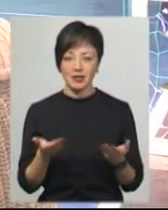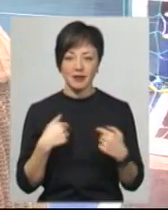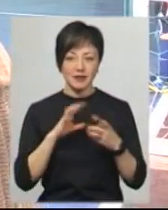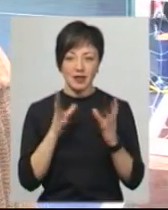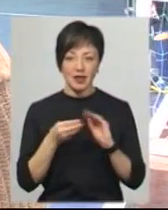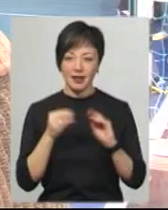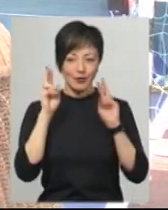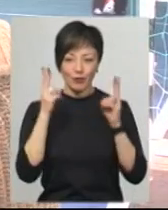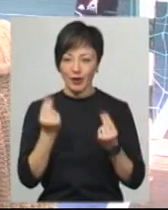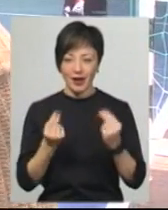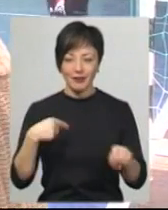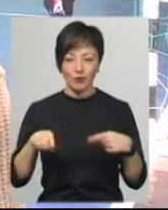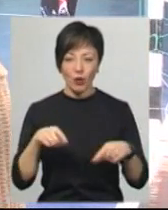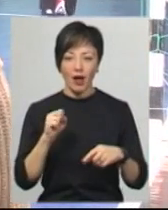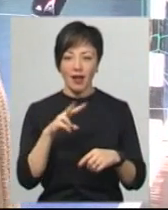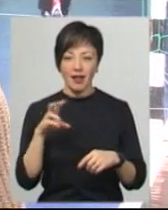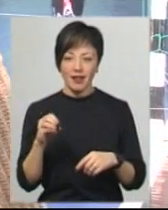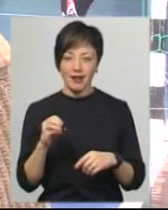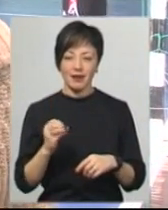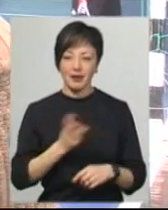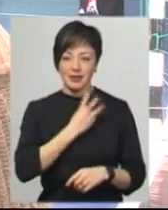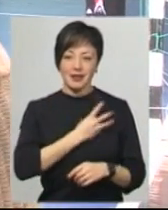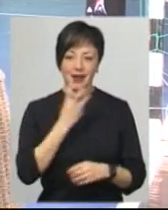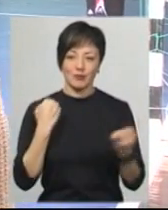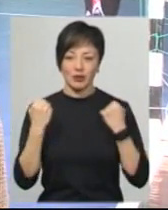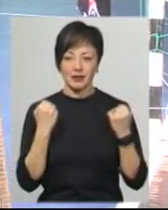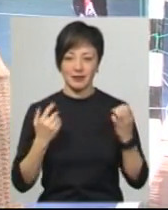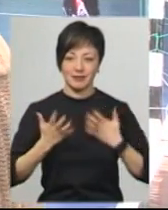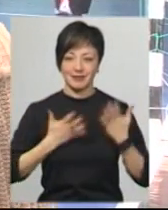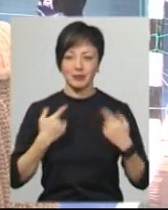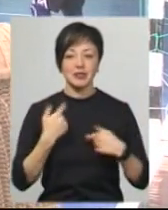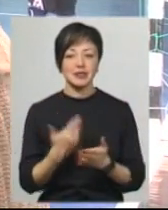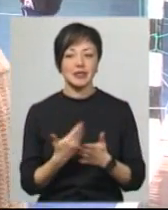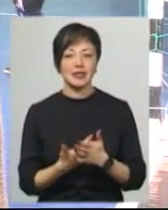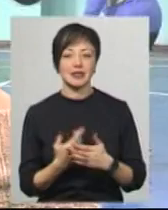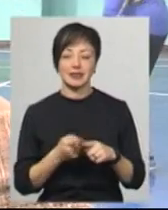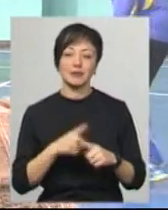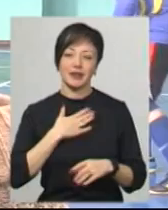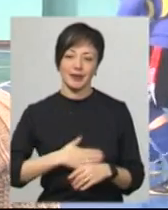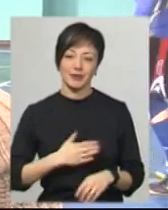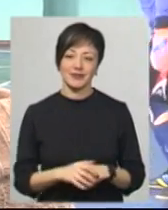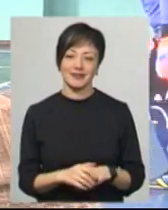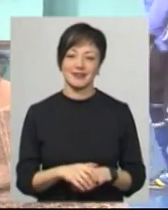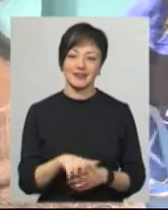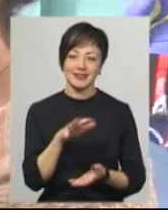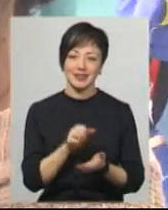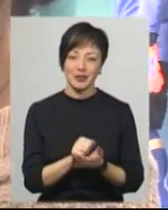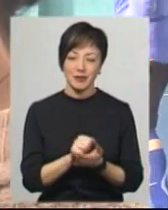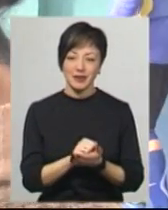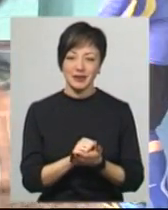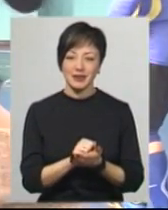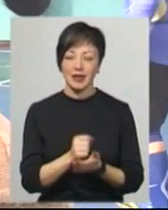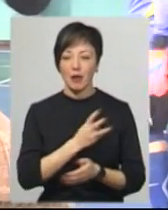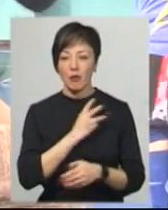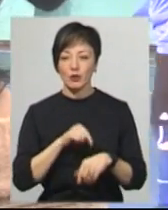я взагалі не вмію грати в футбол, але в мене прокинувся азарт такий, і мені здається це приємно. Він займається футболом довго, йому